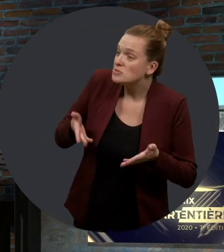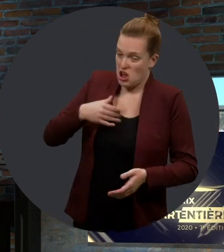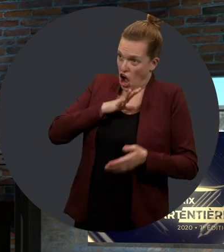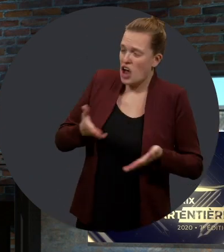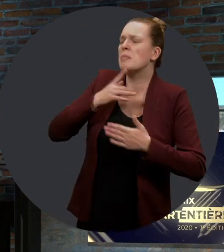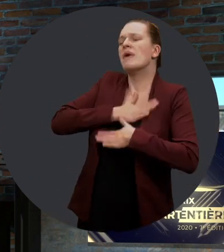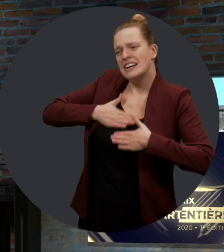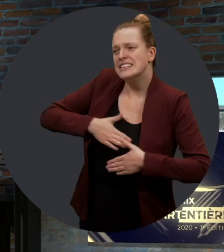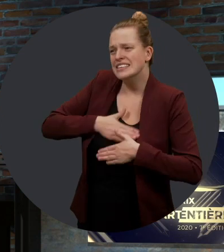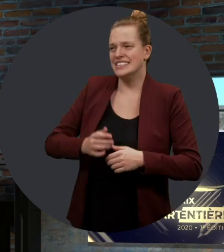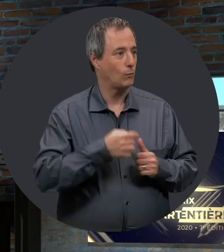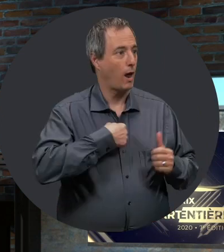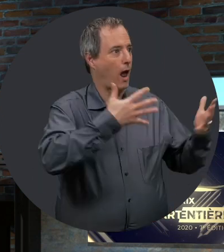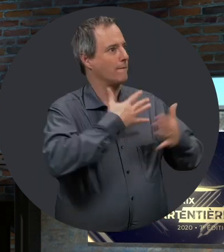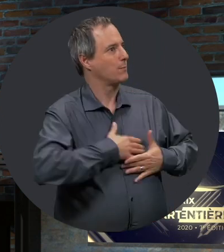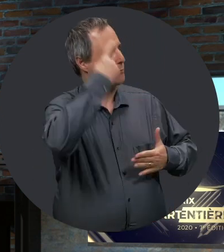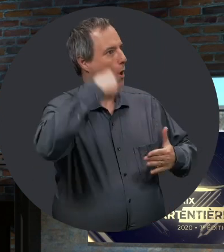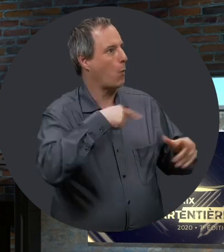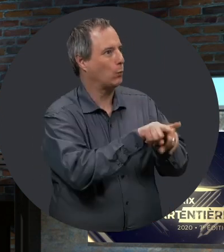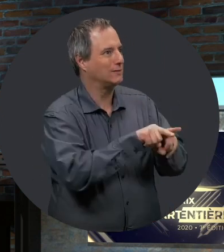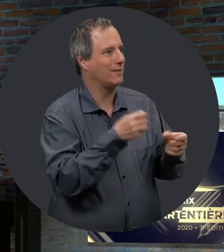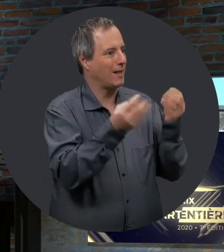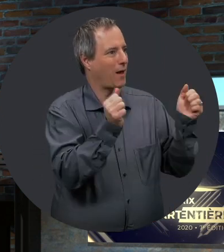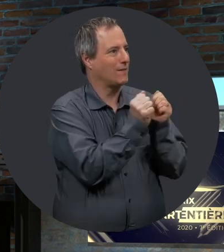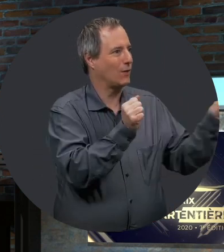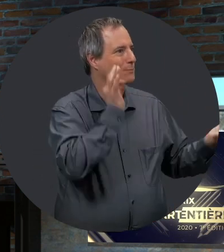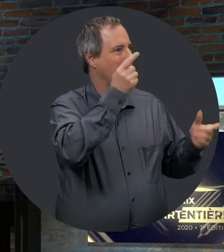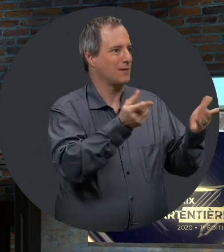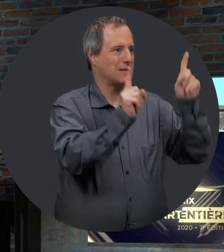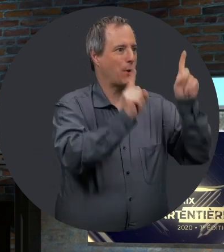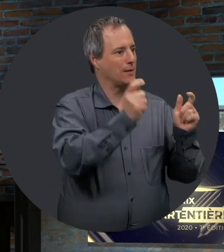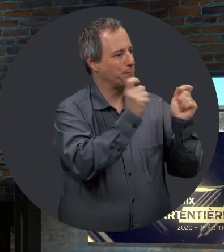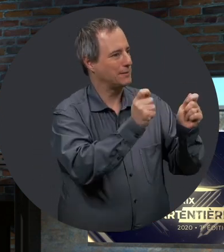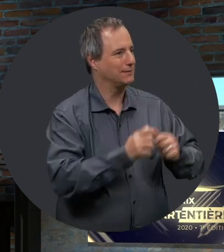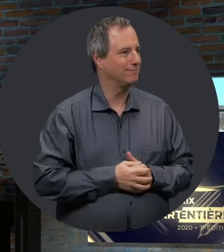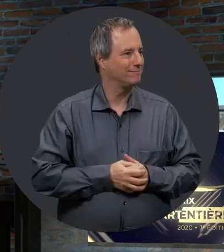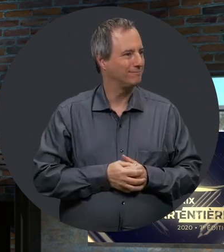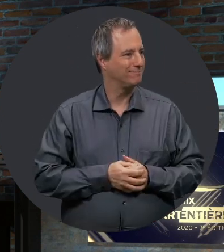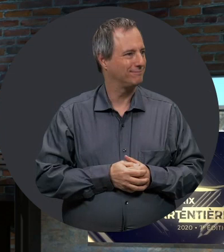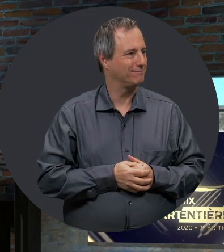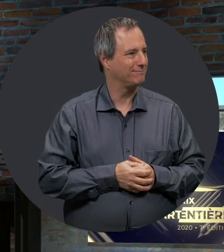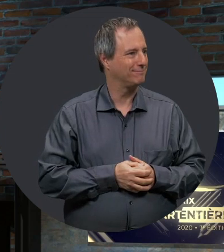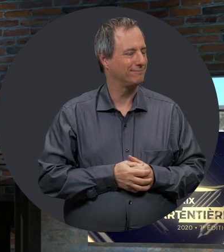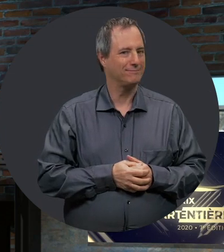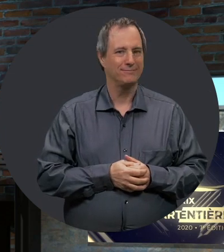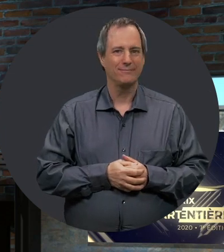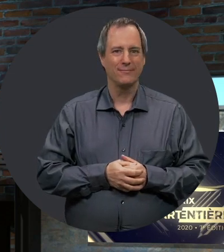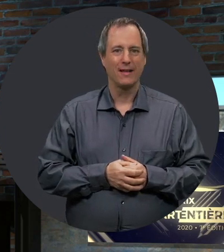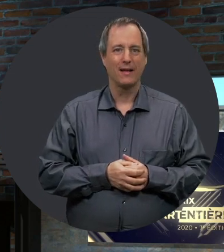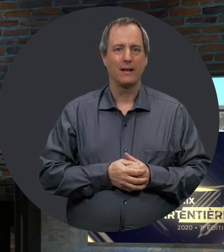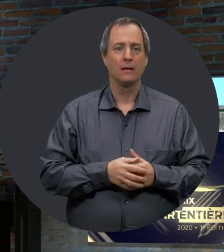un grand plaisir pour moi d'être là aujourd'hui. C'est un grand plaisir aussi pour moi de co-animer cette édition spéciale de la cérémonie de remise de prix.